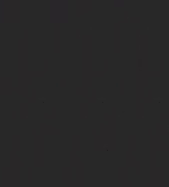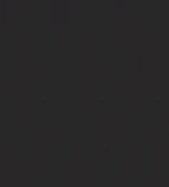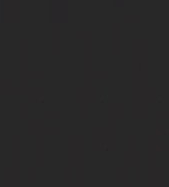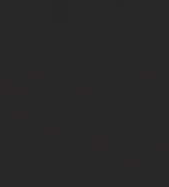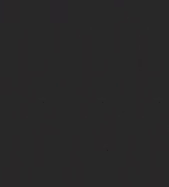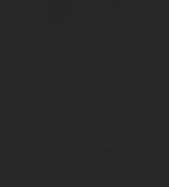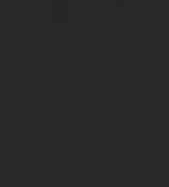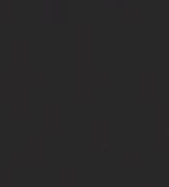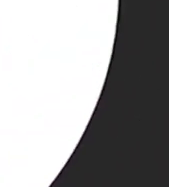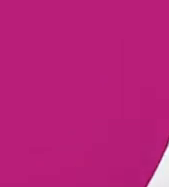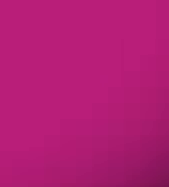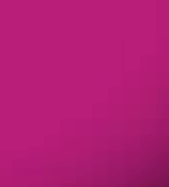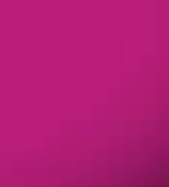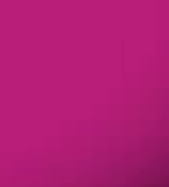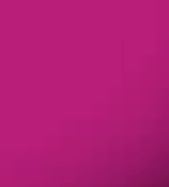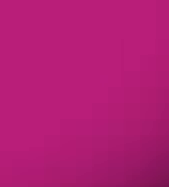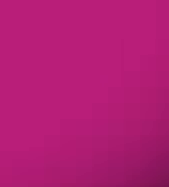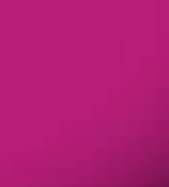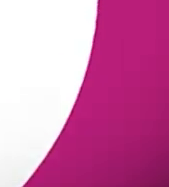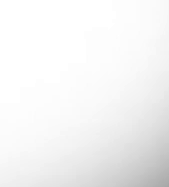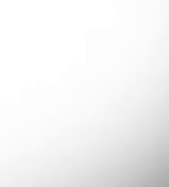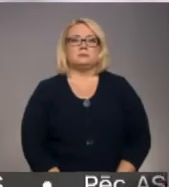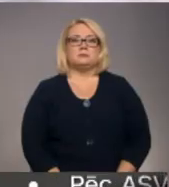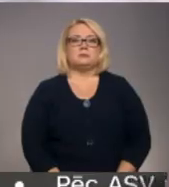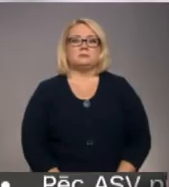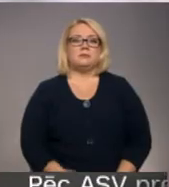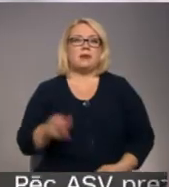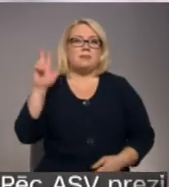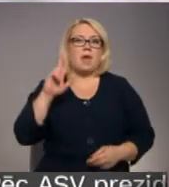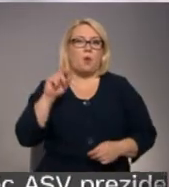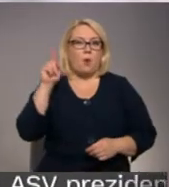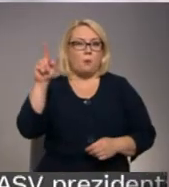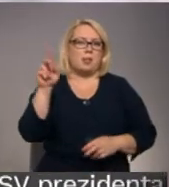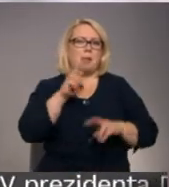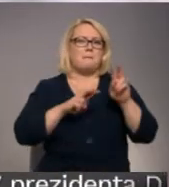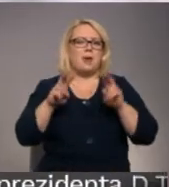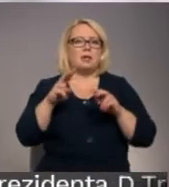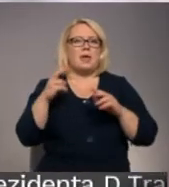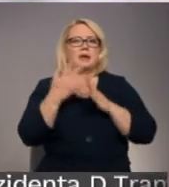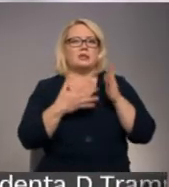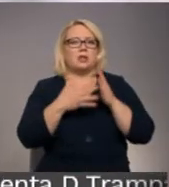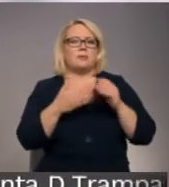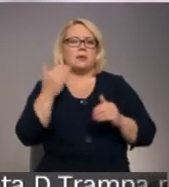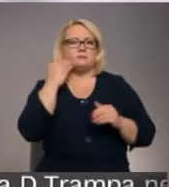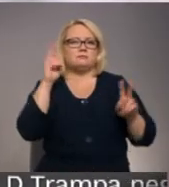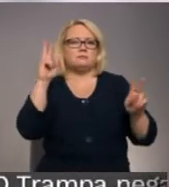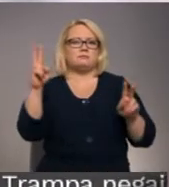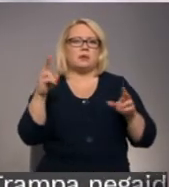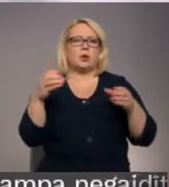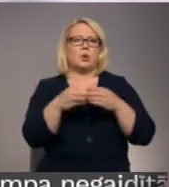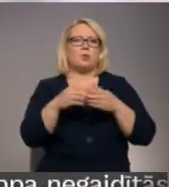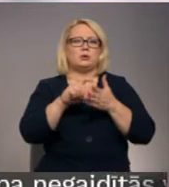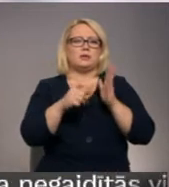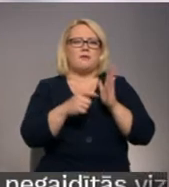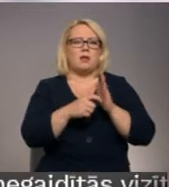Re! Viss ēters ir te! Daugavpilī meklē risinājumu tā devētajiem grupu dzīvokļiem